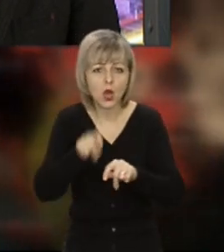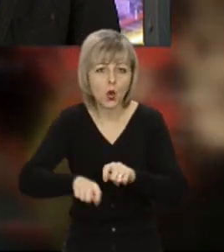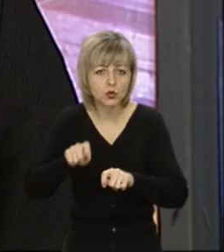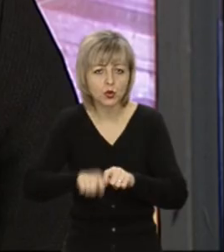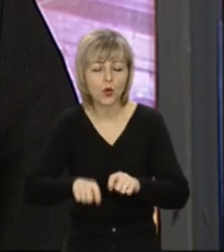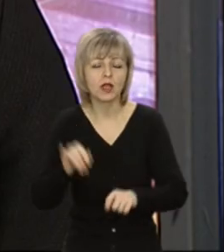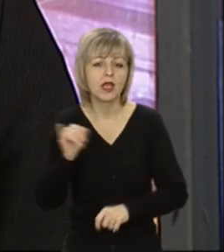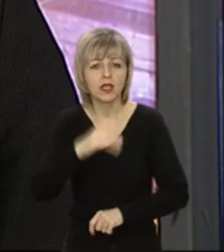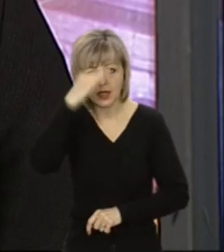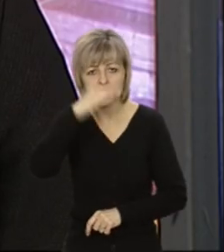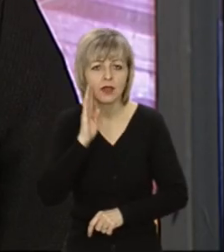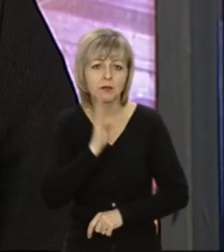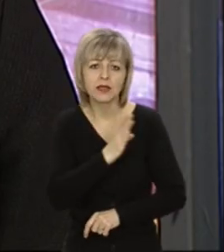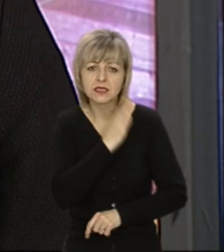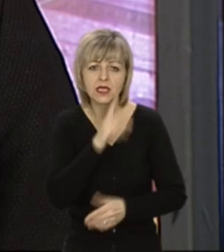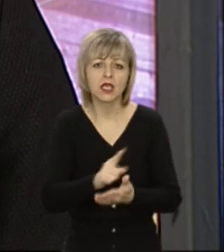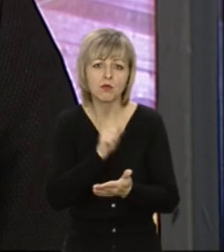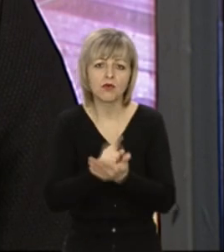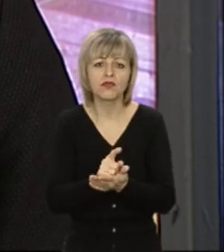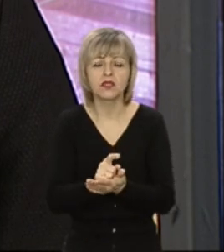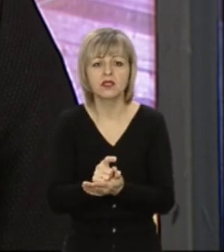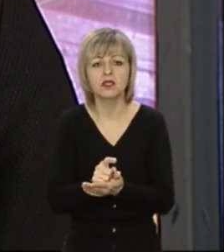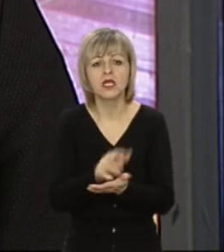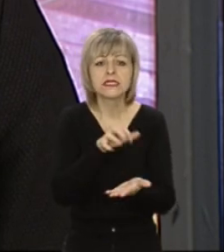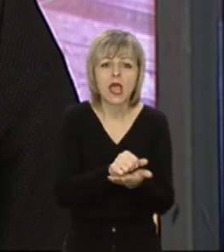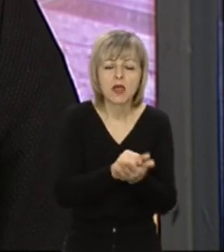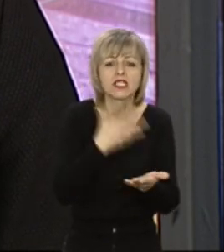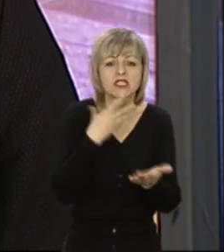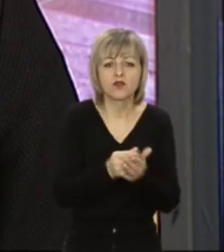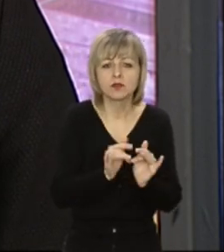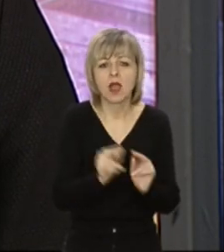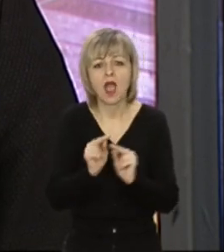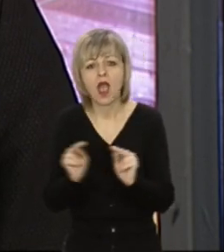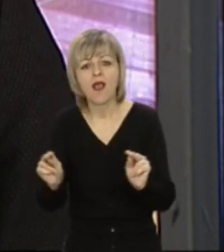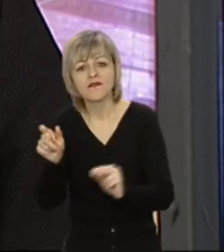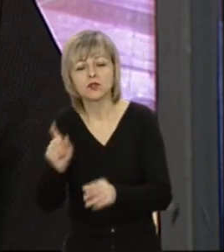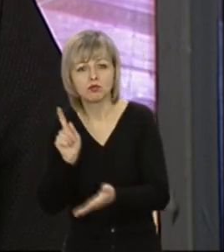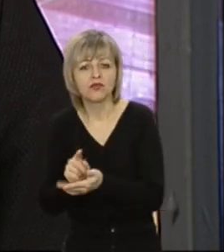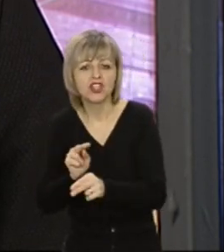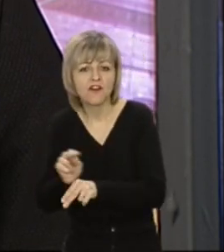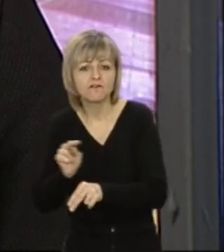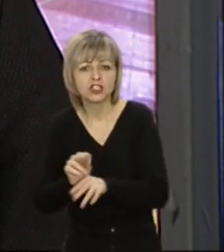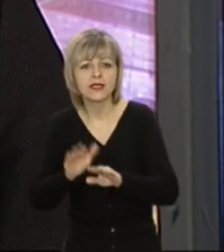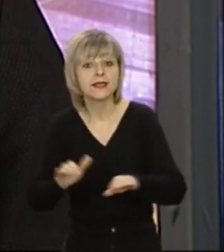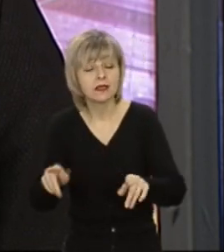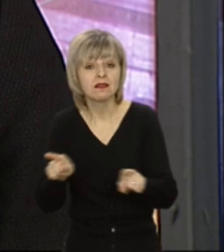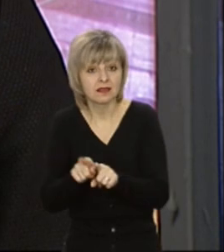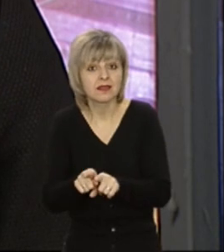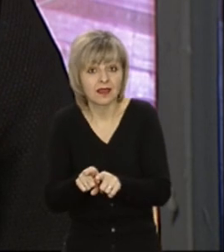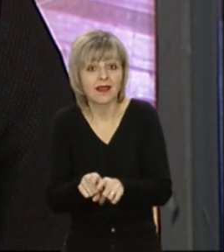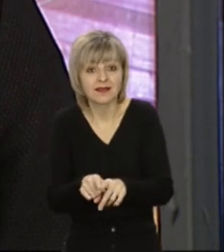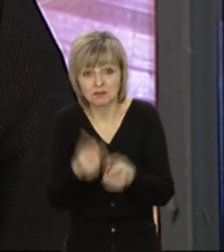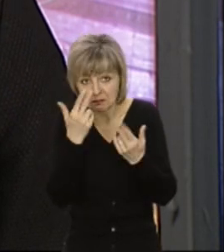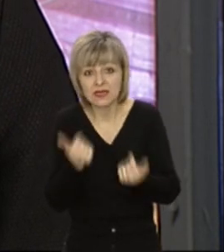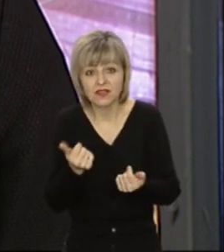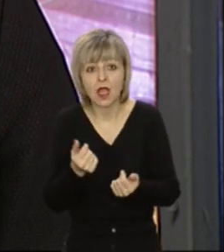і батьки, зрештою, повинні займатися своїми справами, а вчителі мають вчити дітей. Ну так прийнято. А коли ми